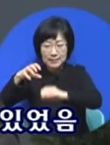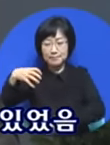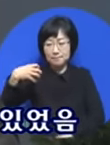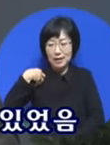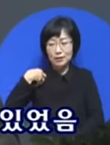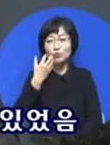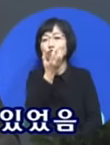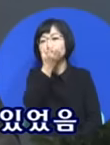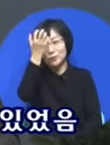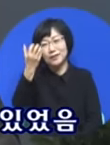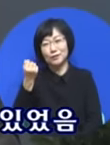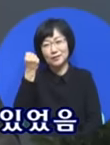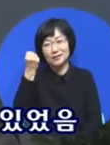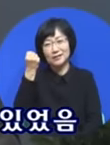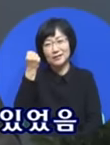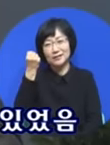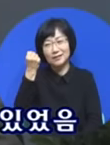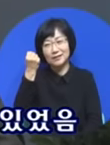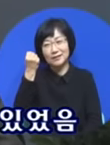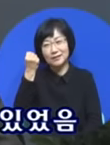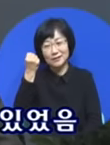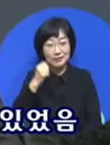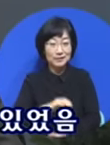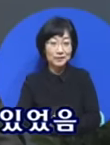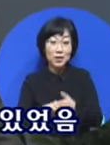오늘 7절, 8절에 뭐라고 나왔습니까?